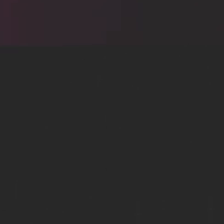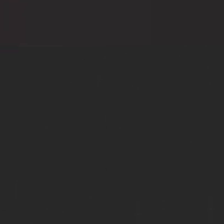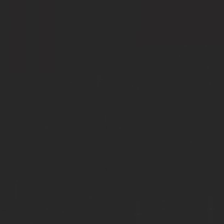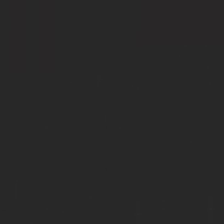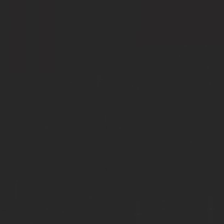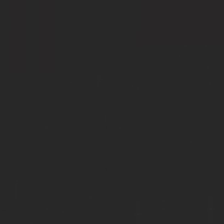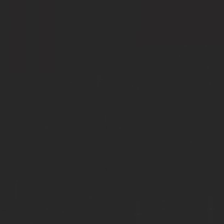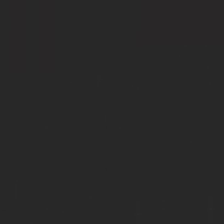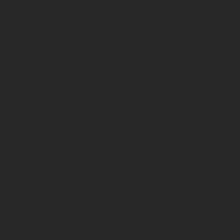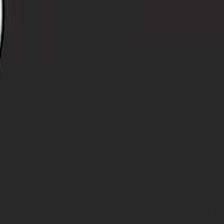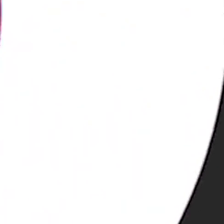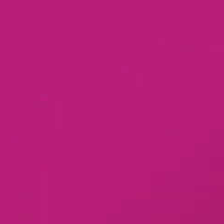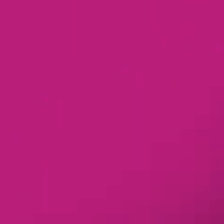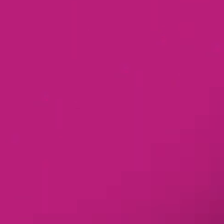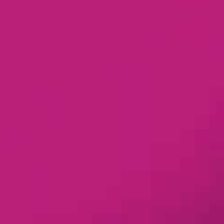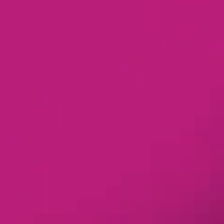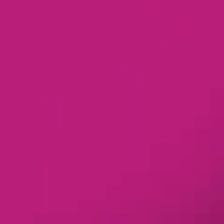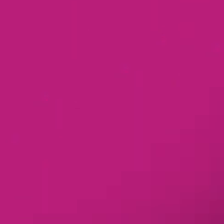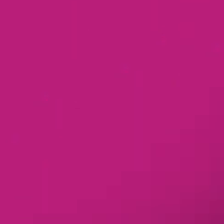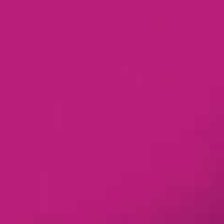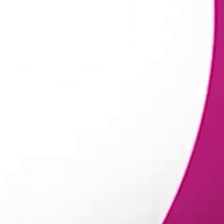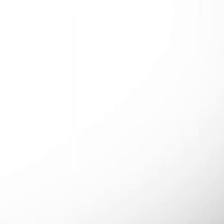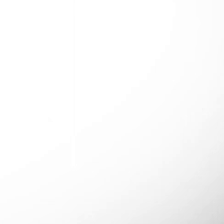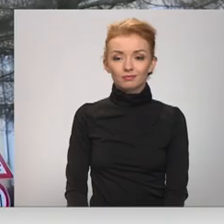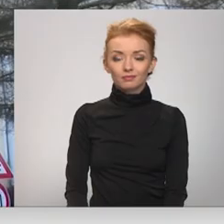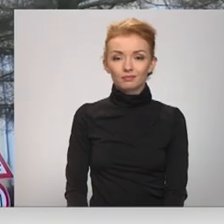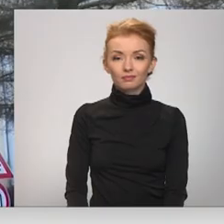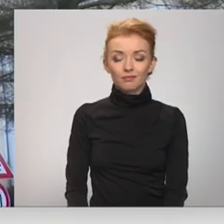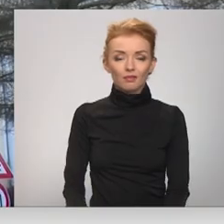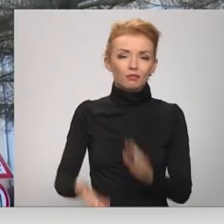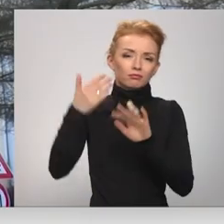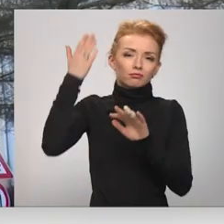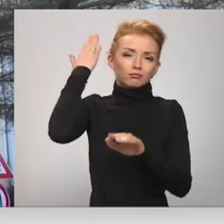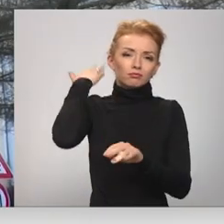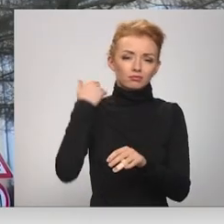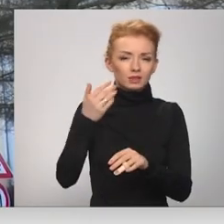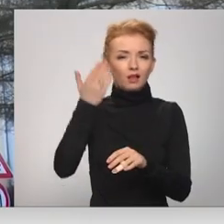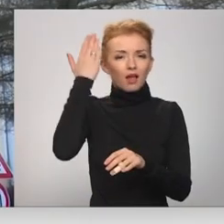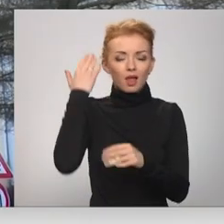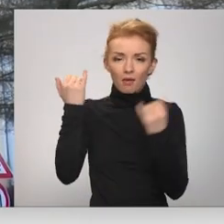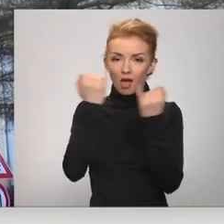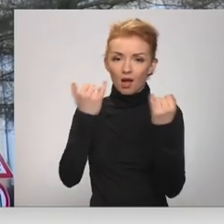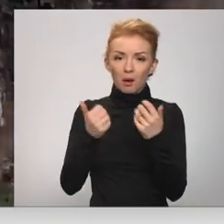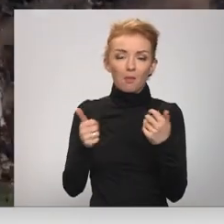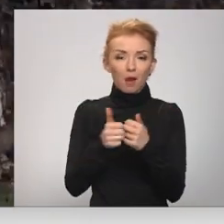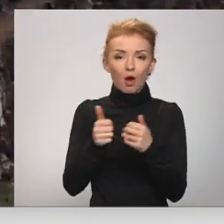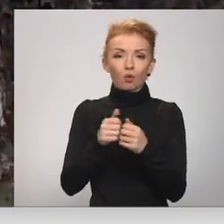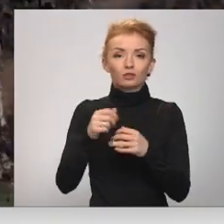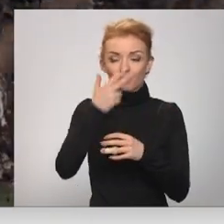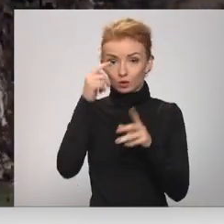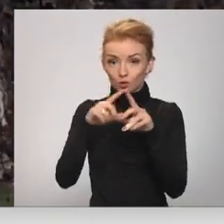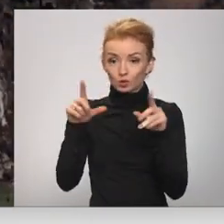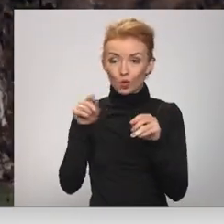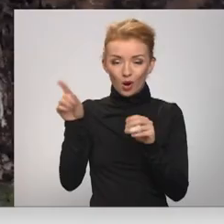Re, visi ēters ir te! Kādreiz senajā meglēm Blakus Viļānu vidusskolai uzbruks